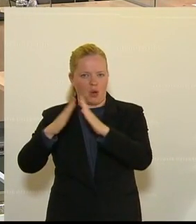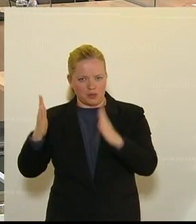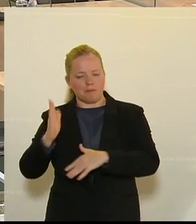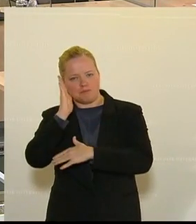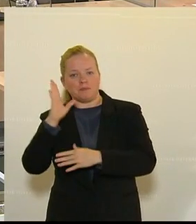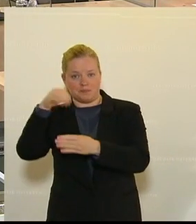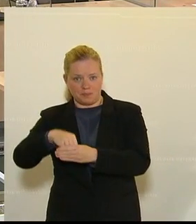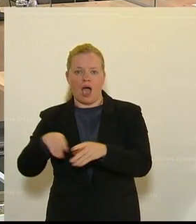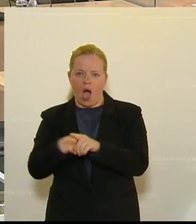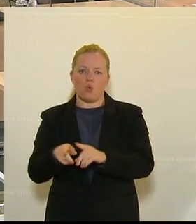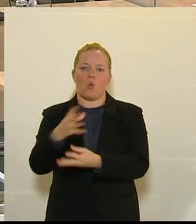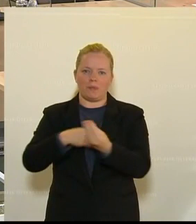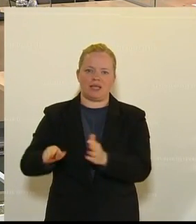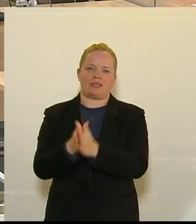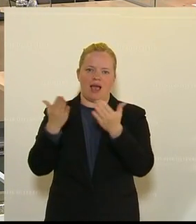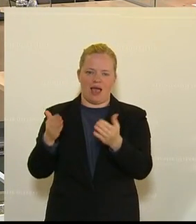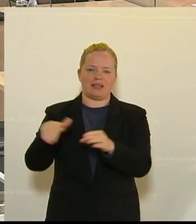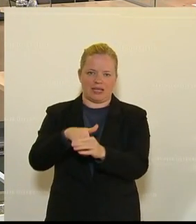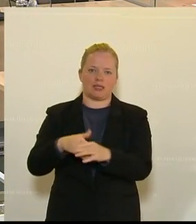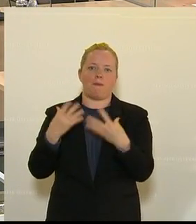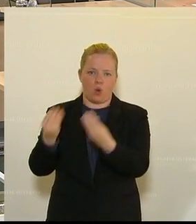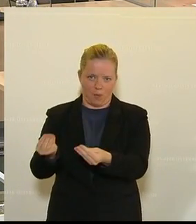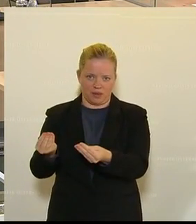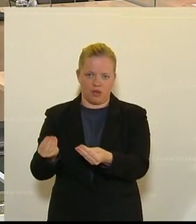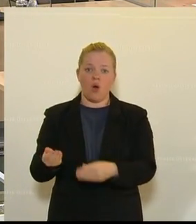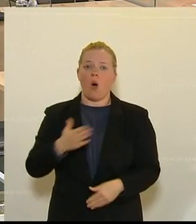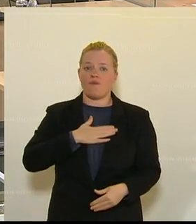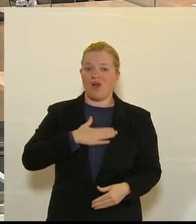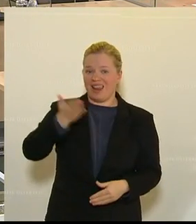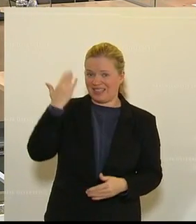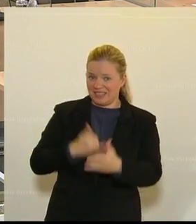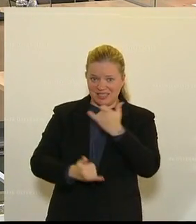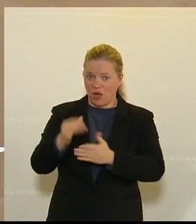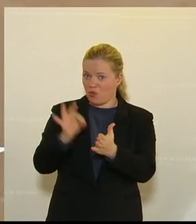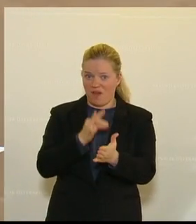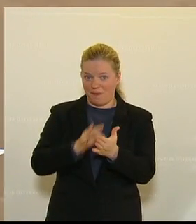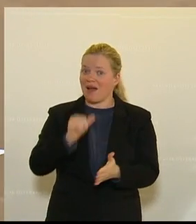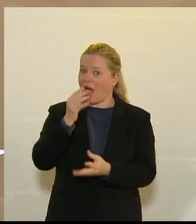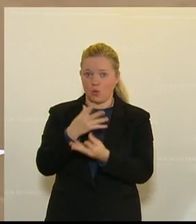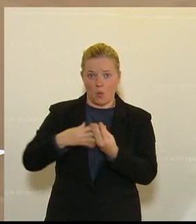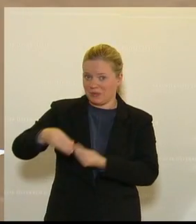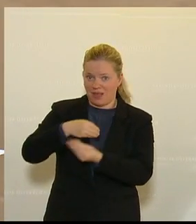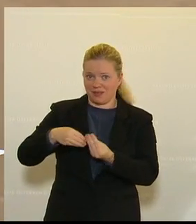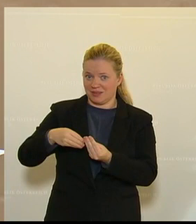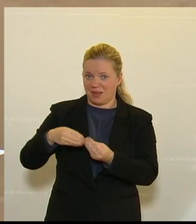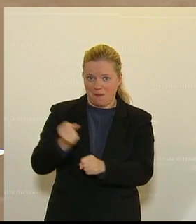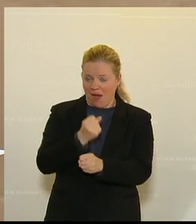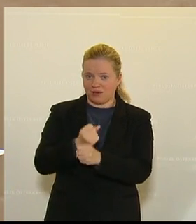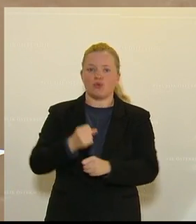dass die auch einen Umsatzersatz bekommen, obwohl sie letztes Jahr im November keinen Umsatz gemacht haben. Sie bekommen